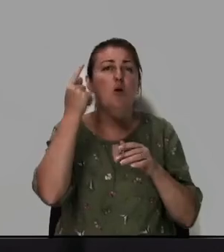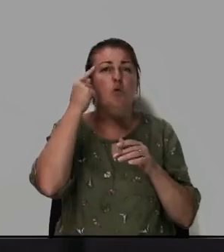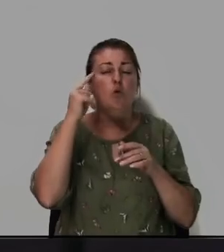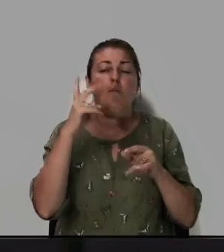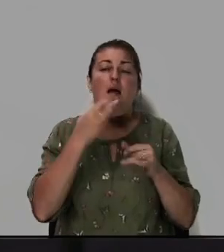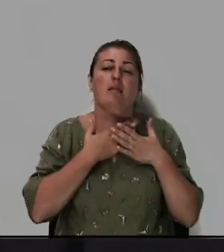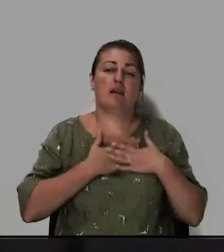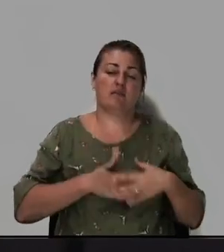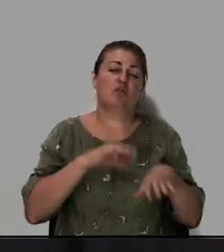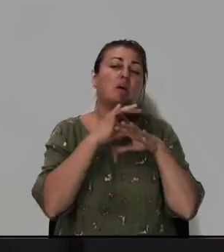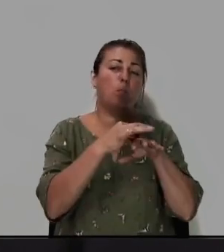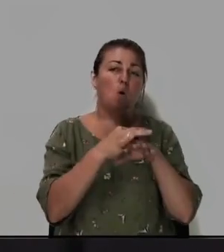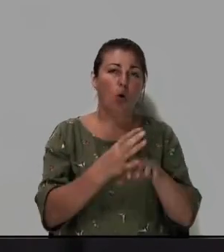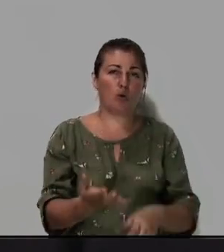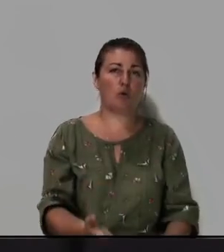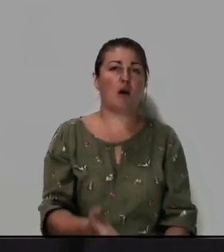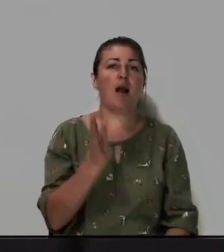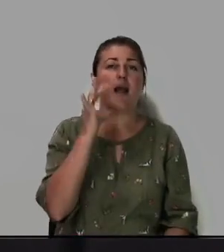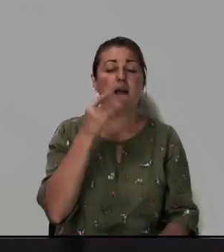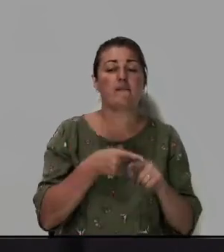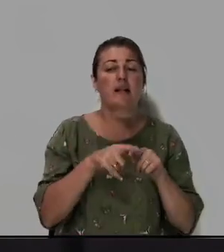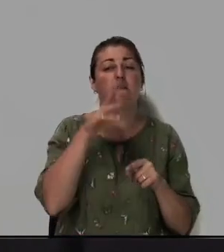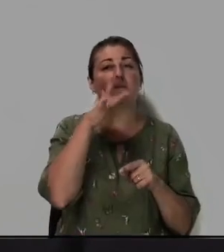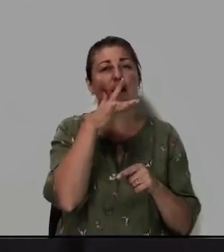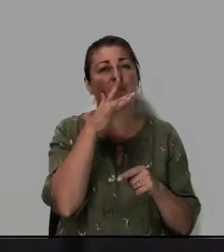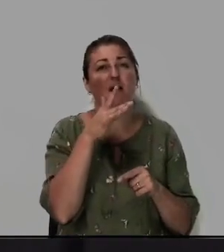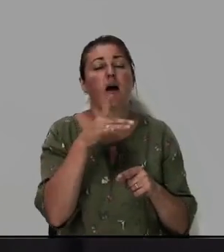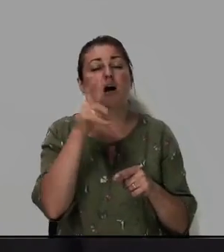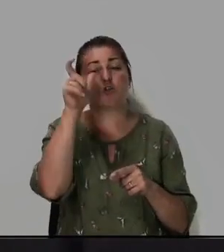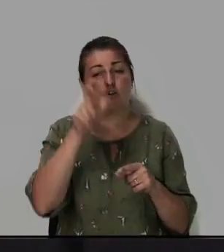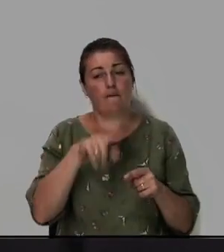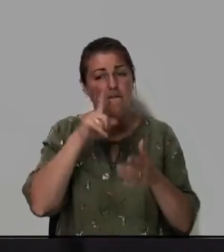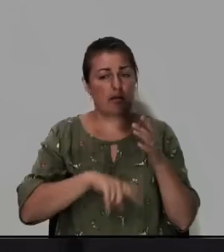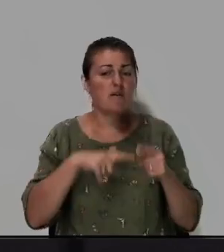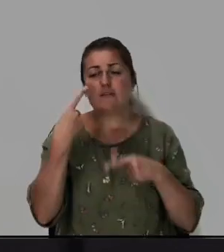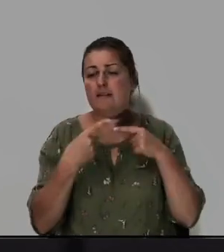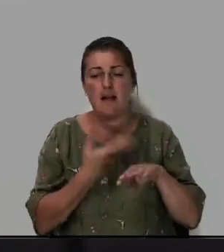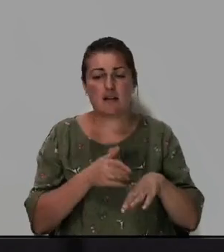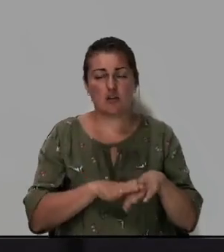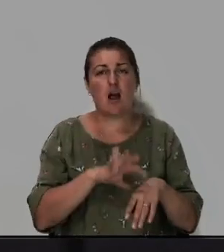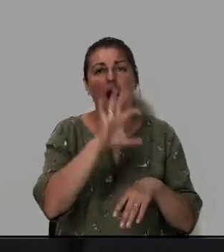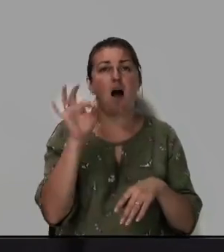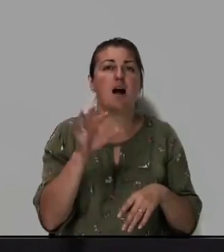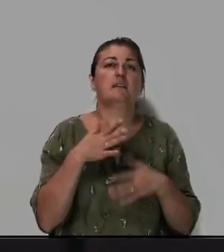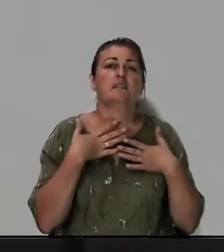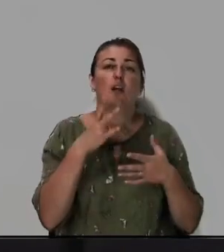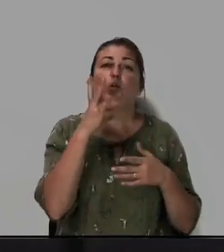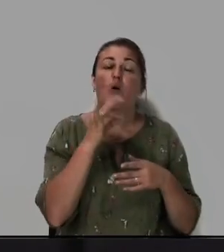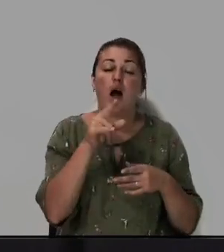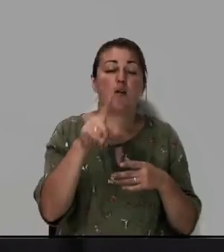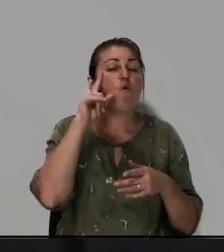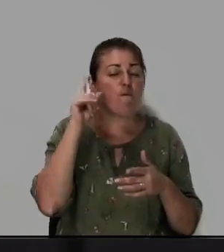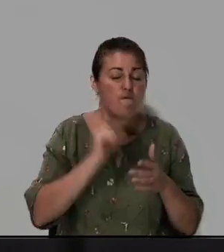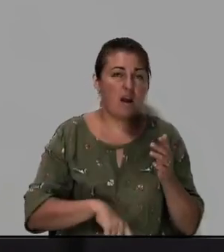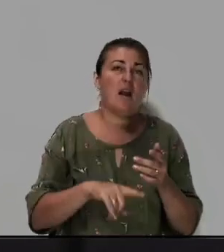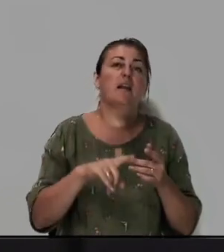наслаждиться плотью и в это время праведникам всегда тяжелее они воздыхают но они уверены